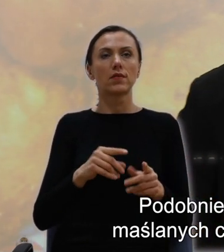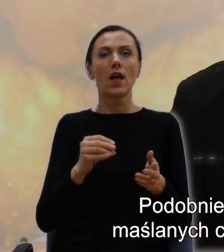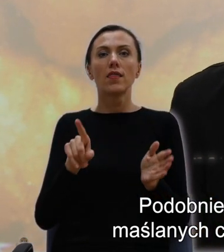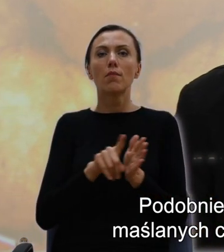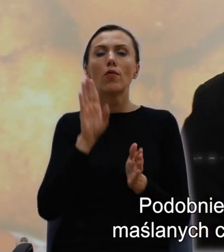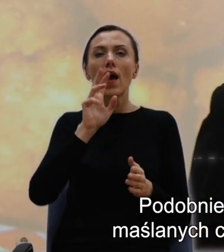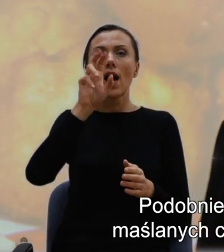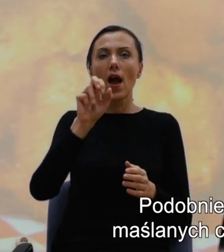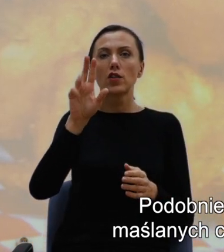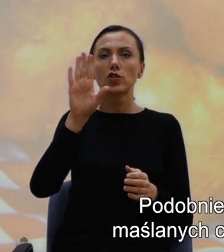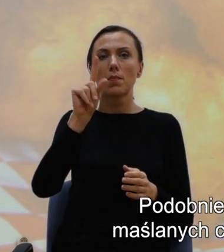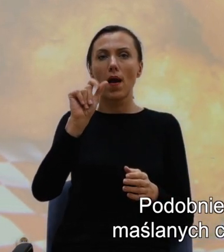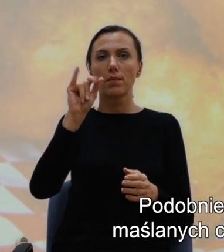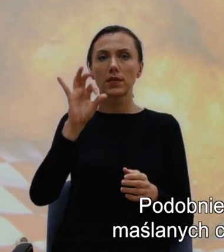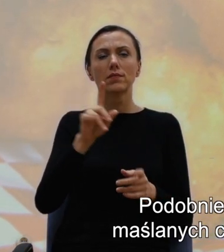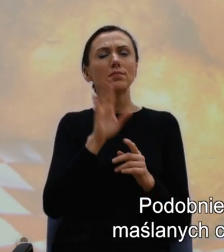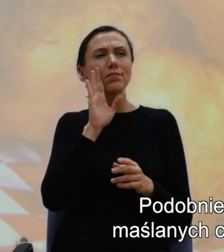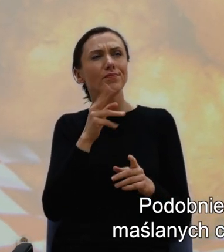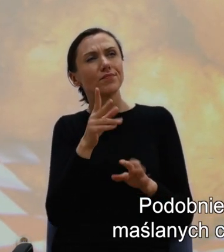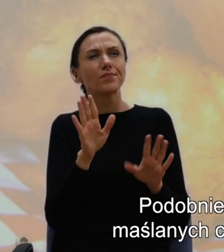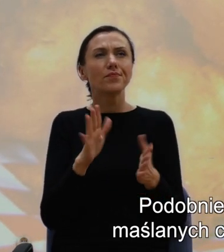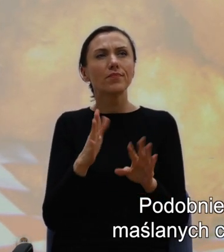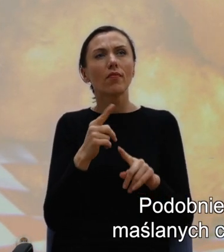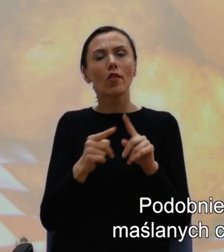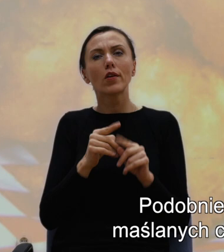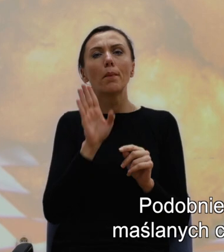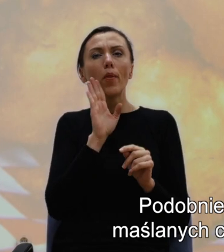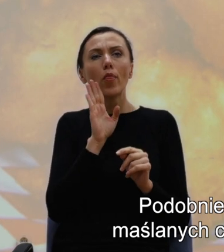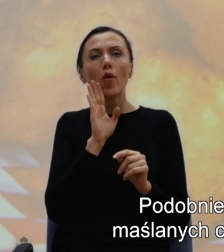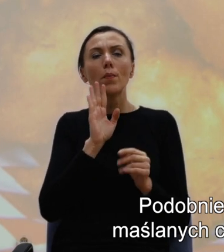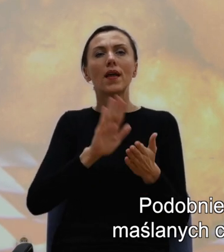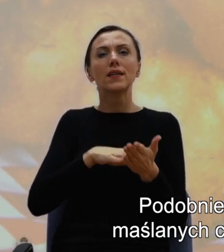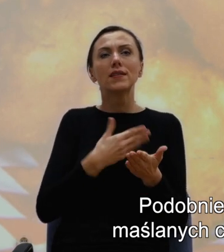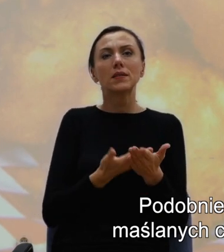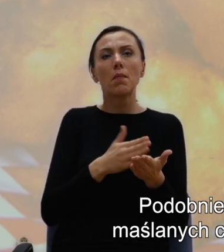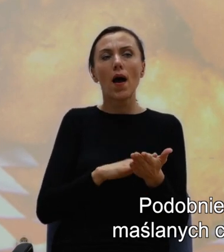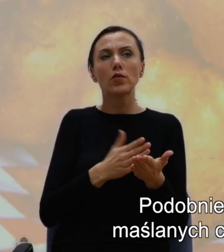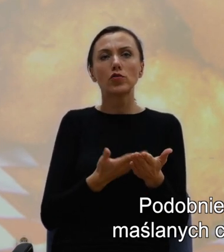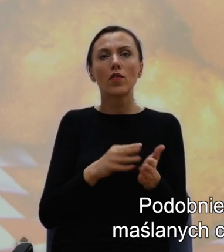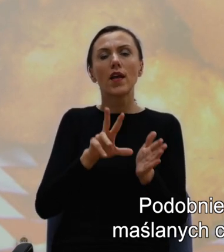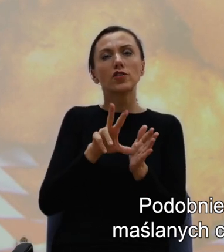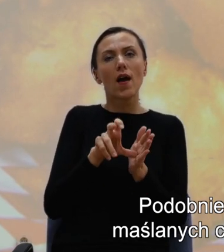rodzaj maślanych ciasteczek,